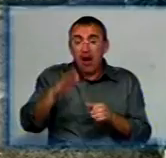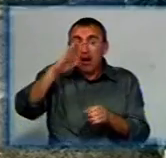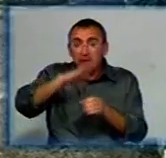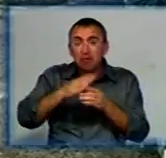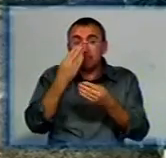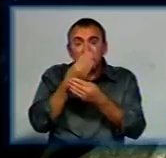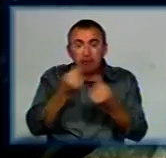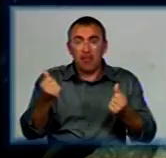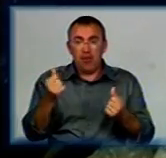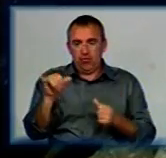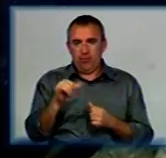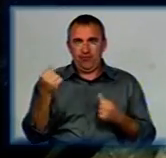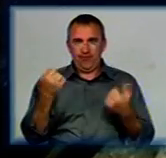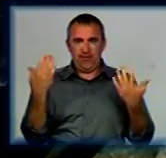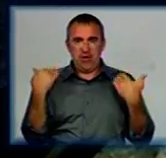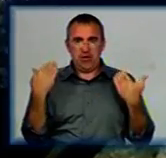зникли вихідними.